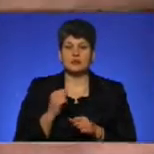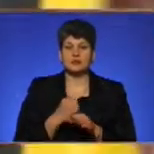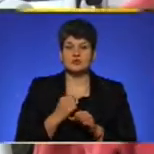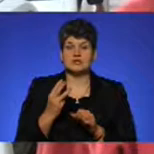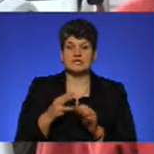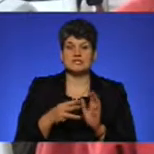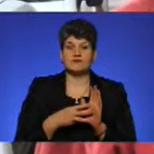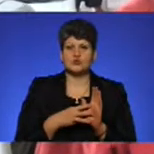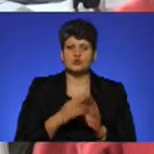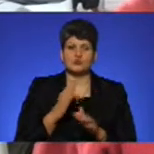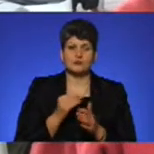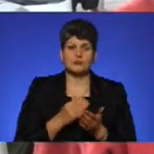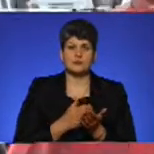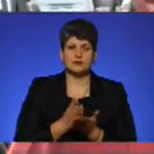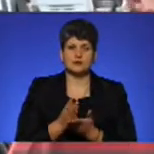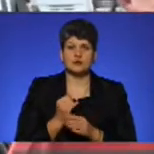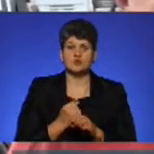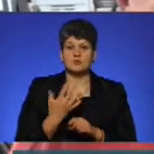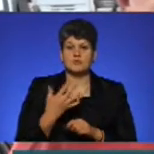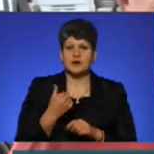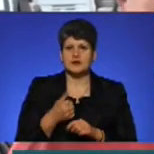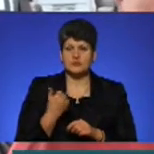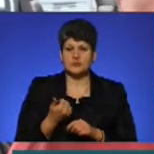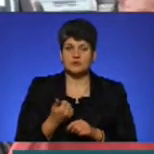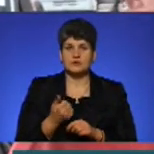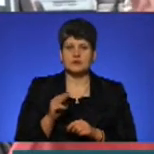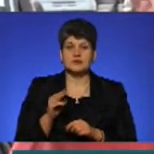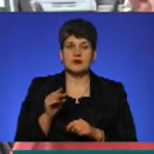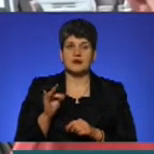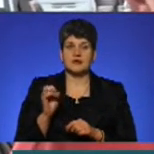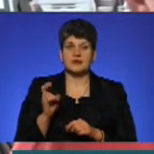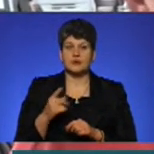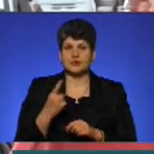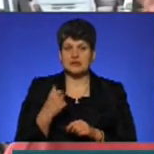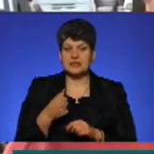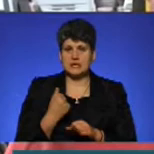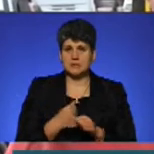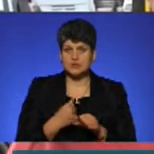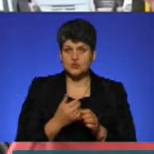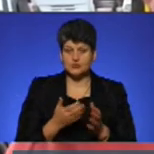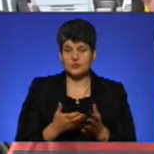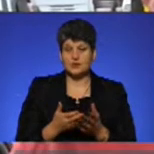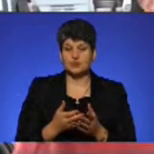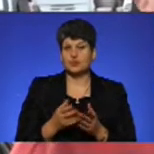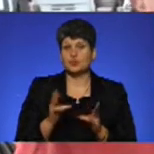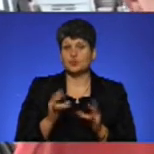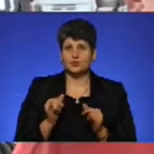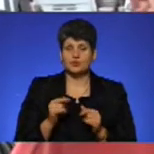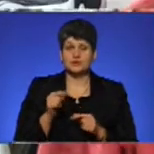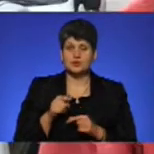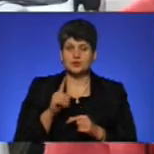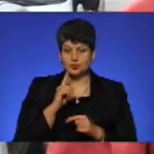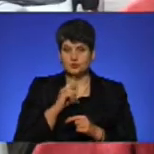маршруті. Працюю 5 років, з трекером один рік тільки працює, ну, теж удобно для